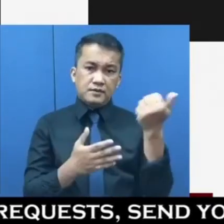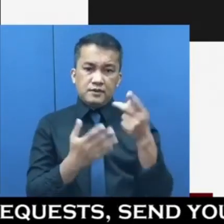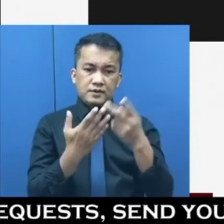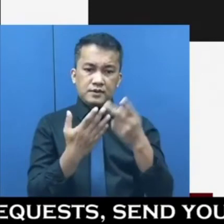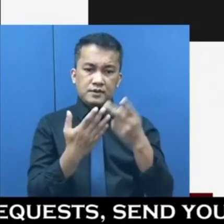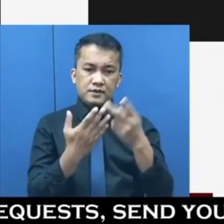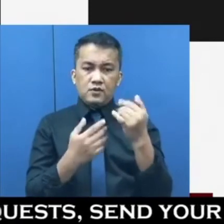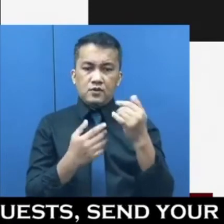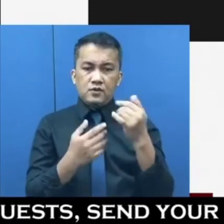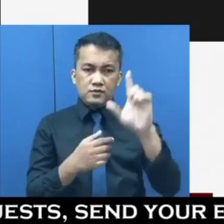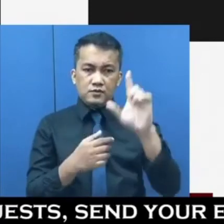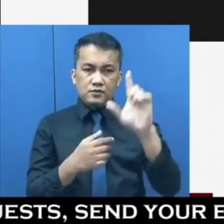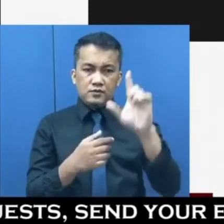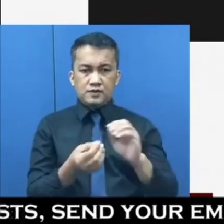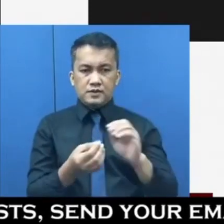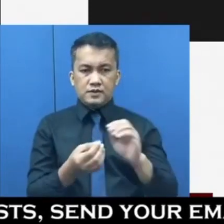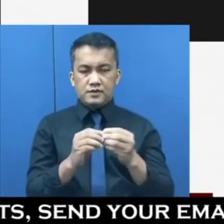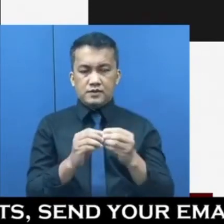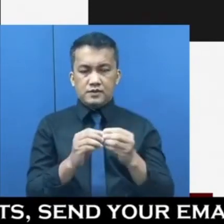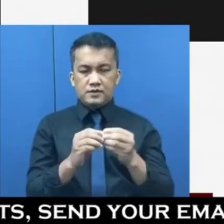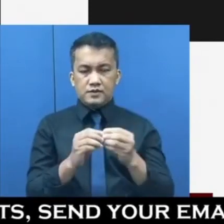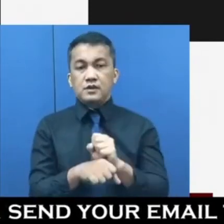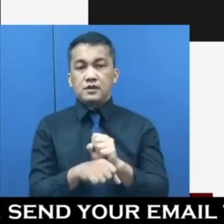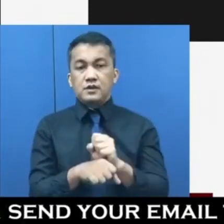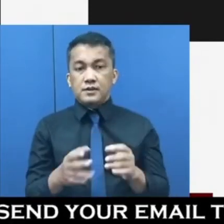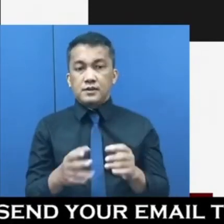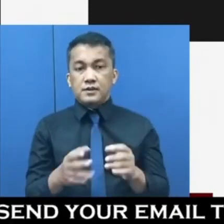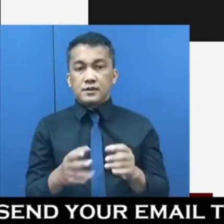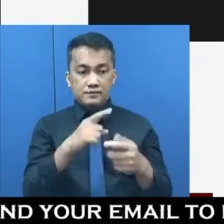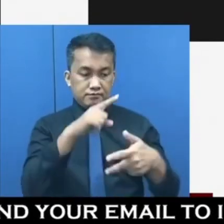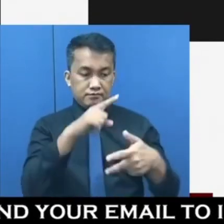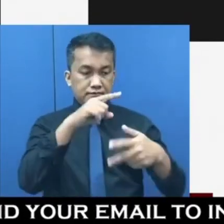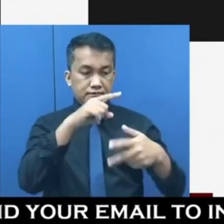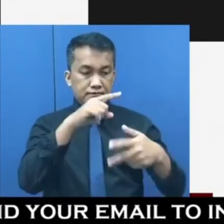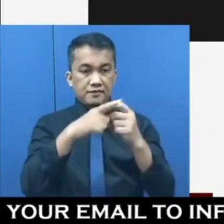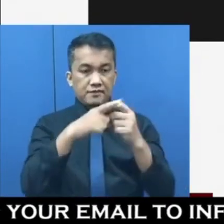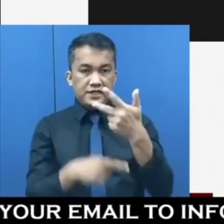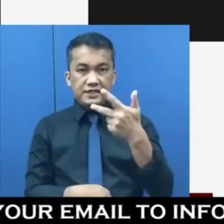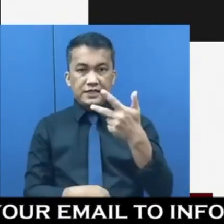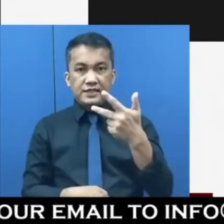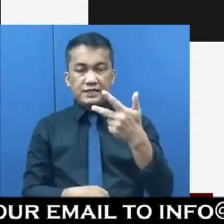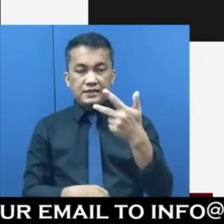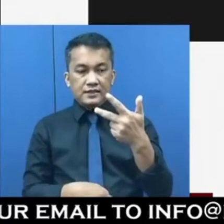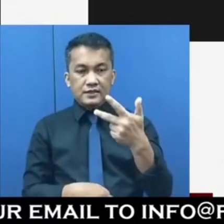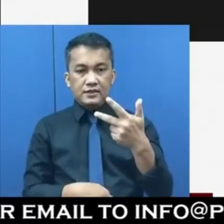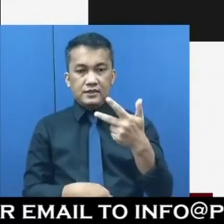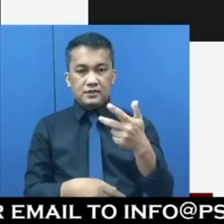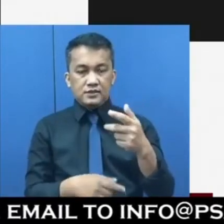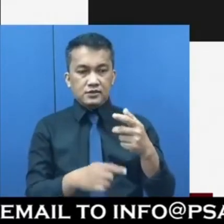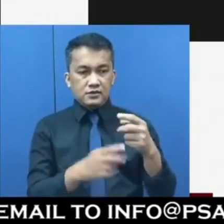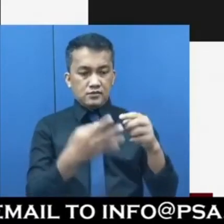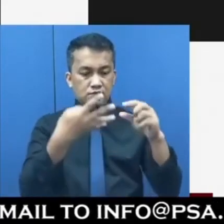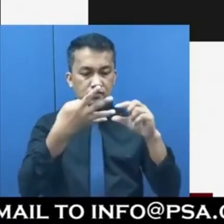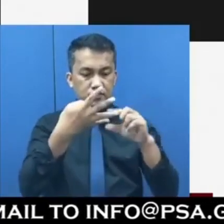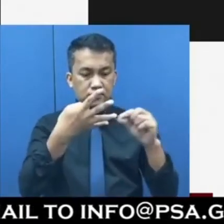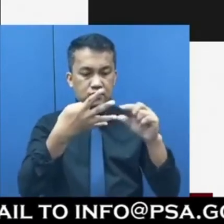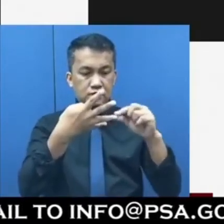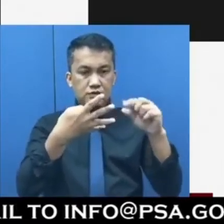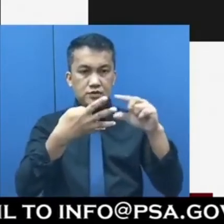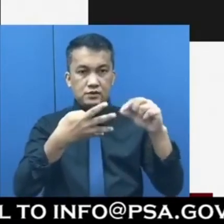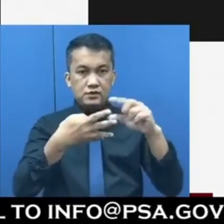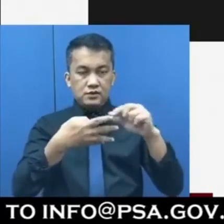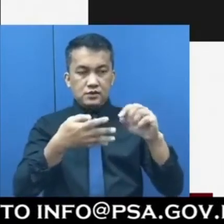rin yung number of workers pero ito yung top three sources doon sa quarter and quarter reduction in terms of